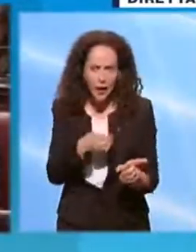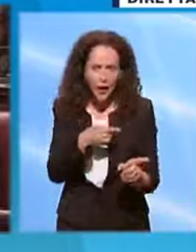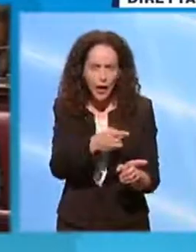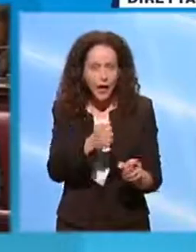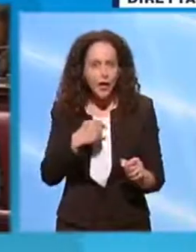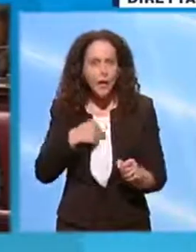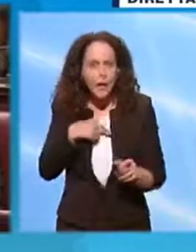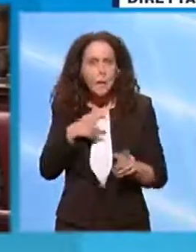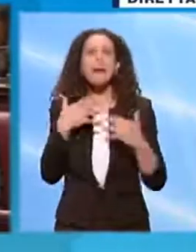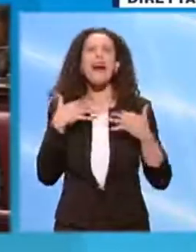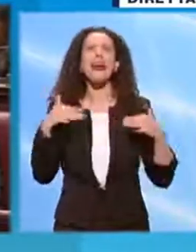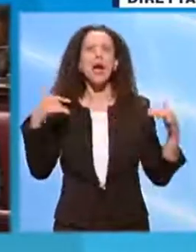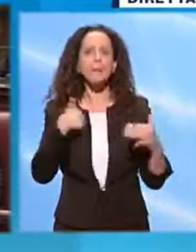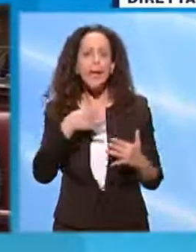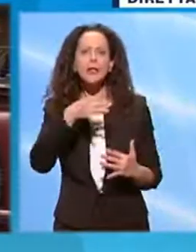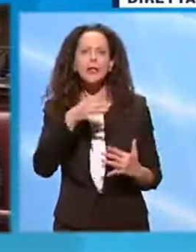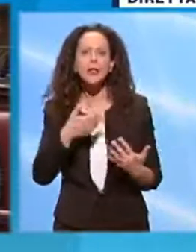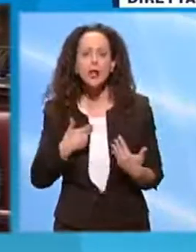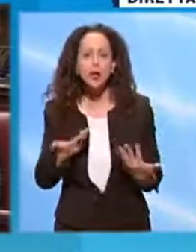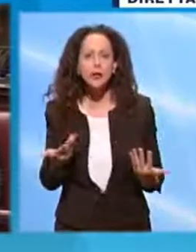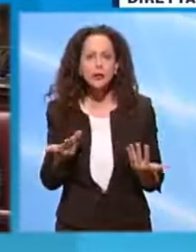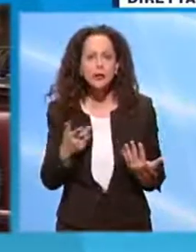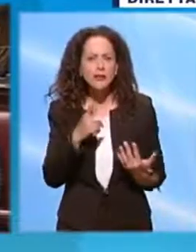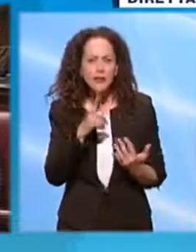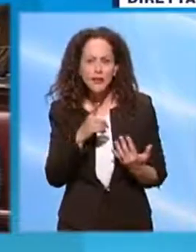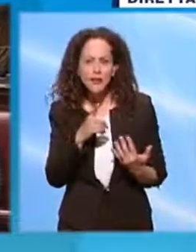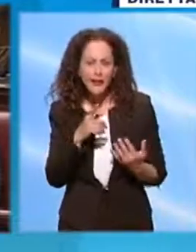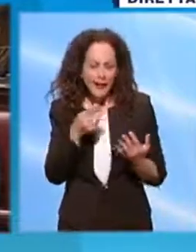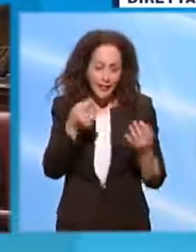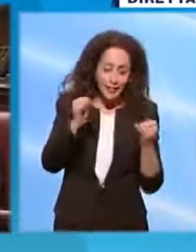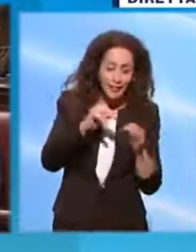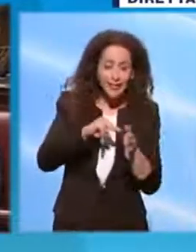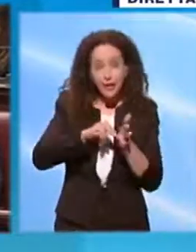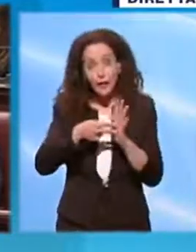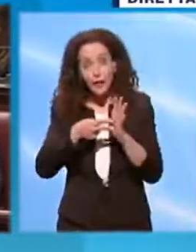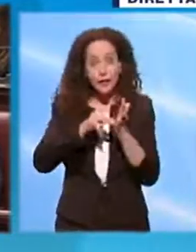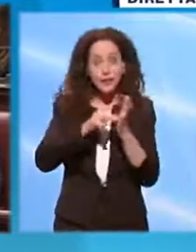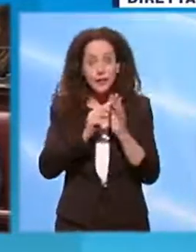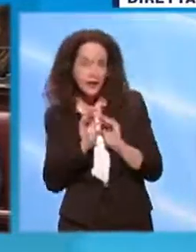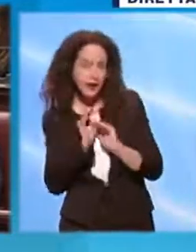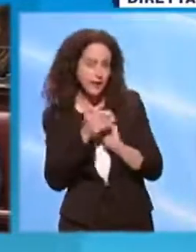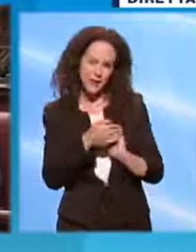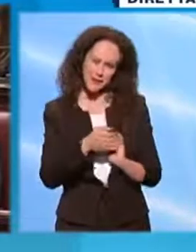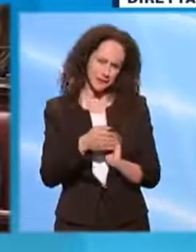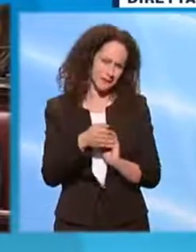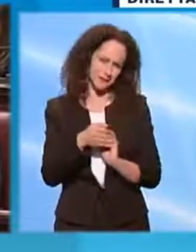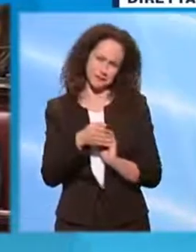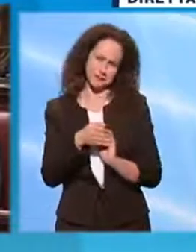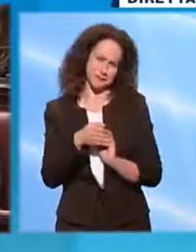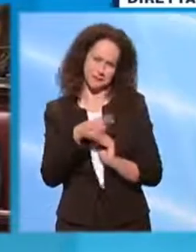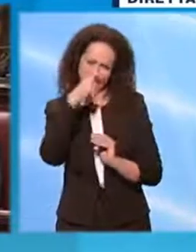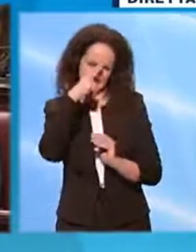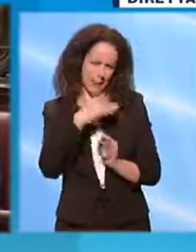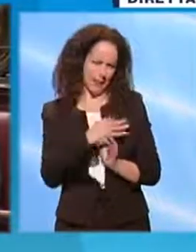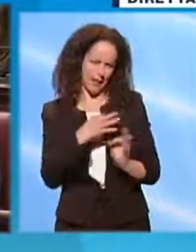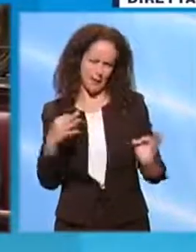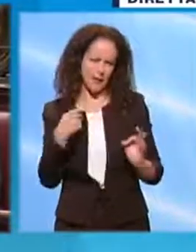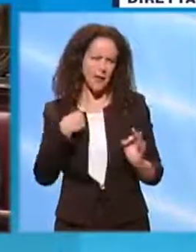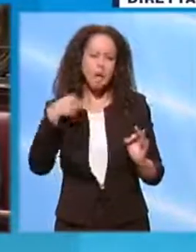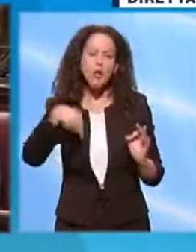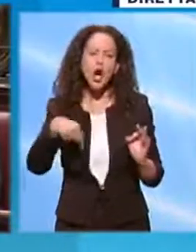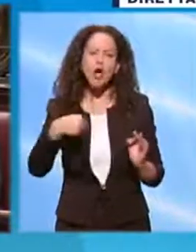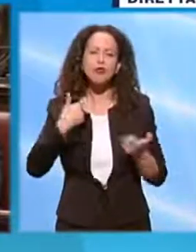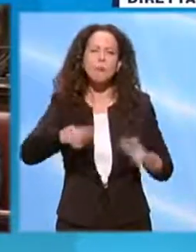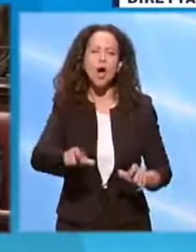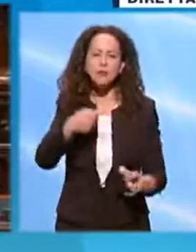Parlamento e non vi nascondete dietro i cavilli tecnicismi. Lei lo sa bene la ragione per la quale noi oggi non votiamo.